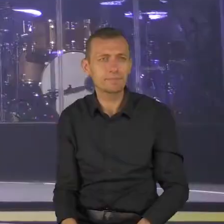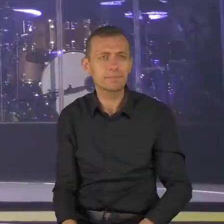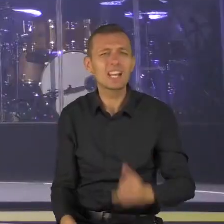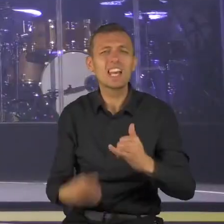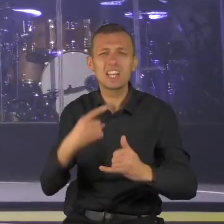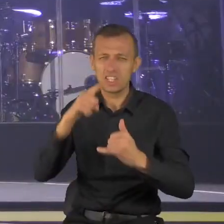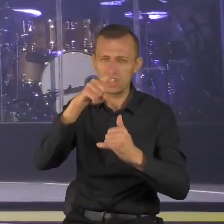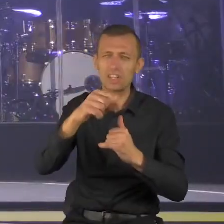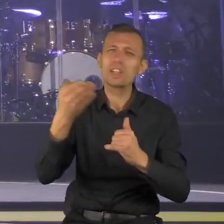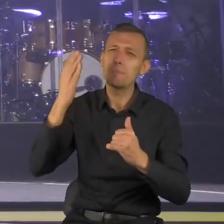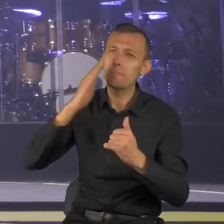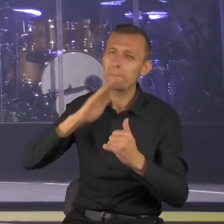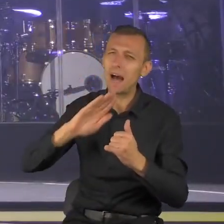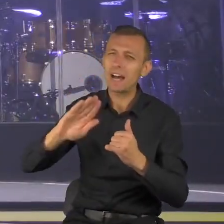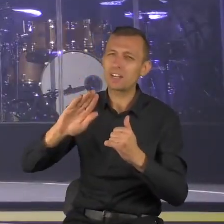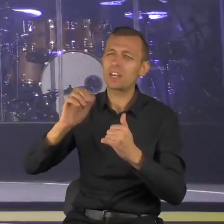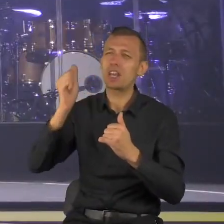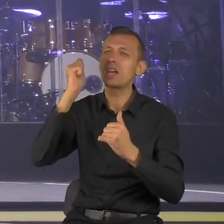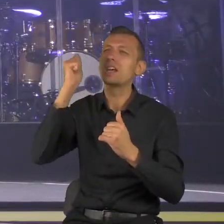jesteś sobą.